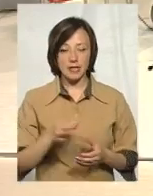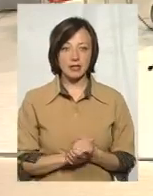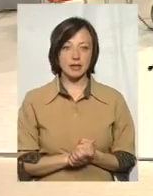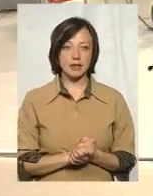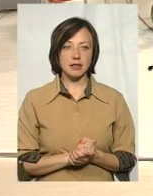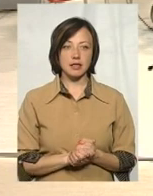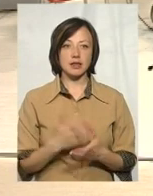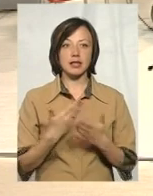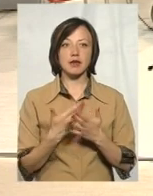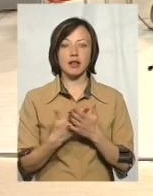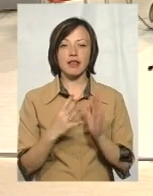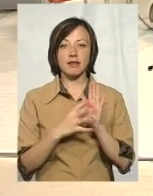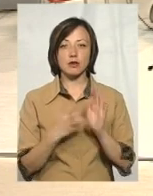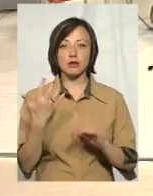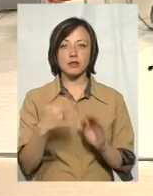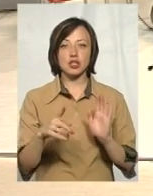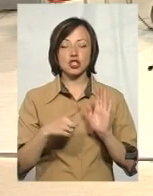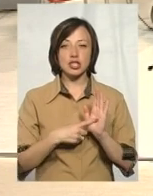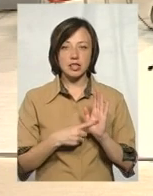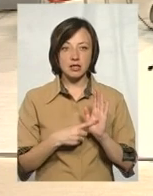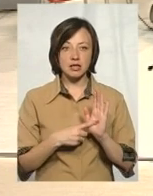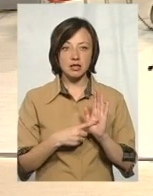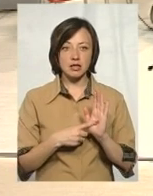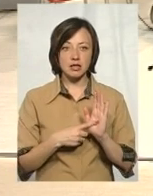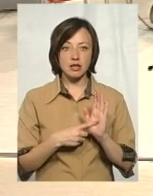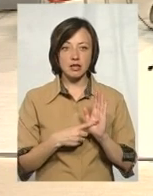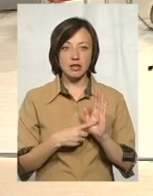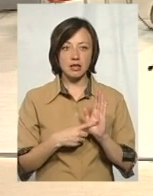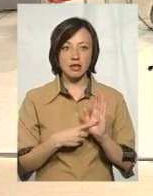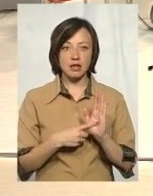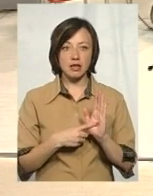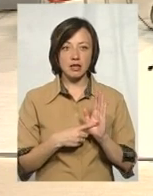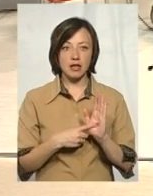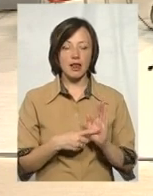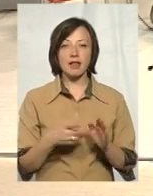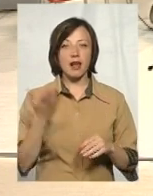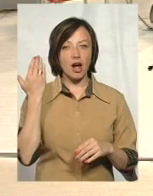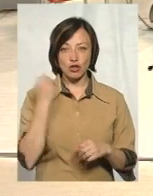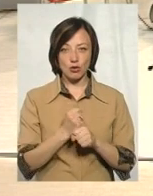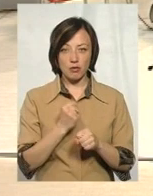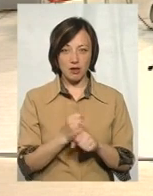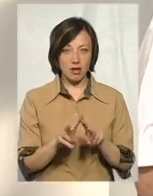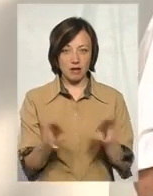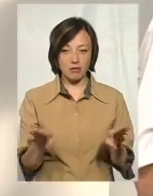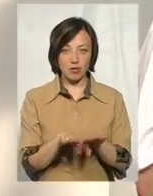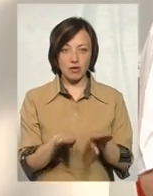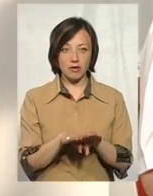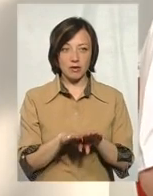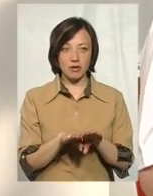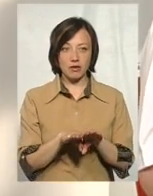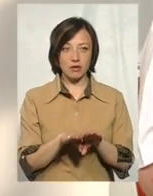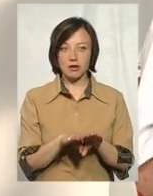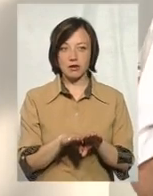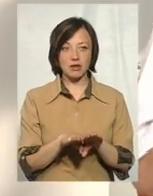якщо ви сказали, 956 зразків по області, це не така велика кількість, яку робили раніше? Ну, це на рівні. В